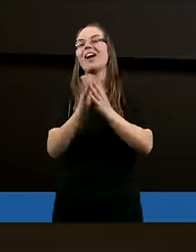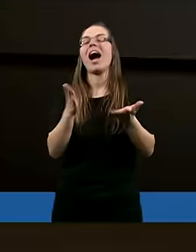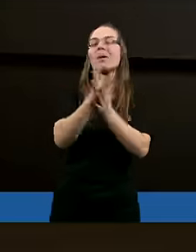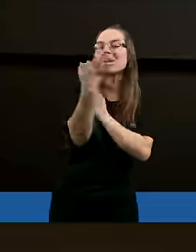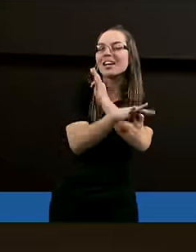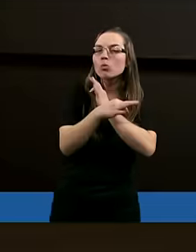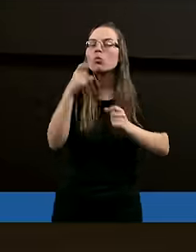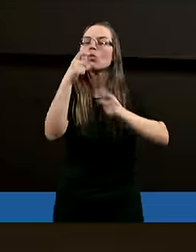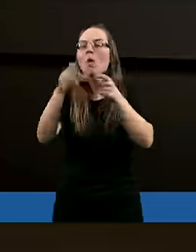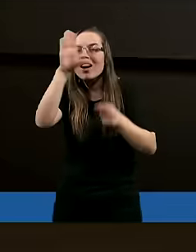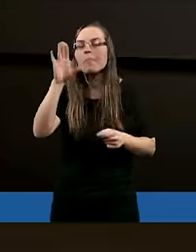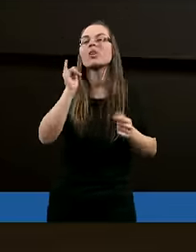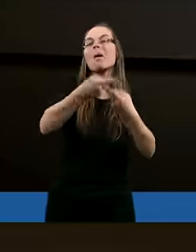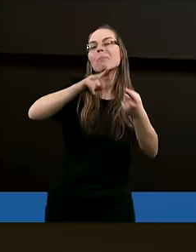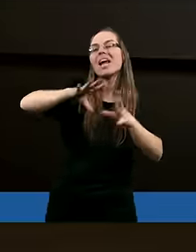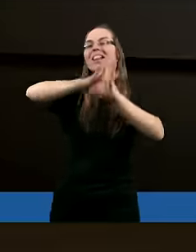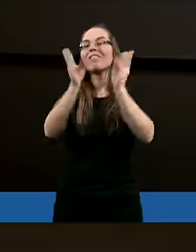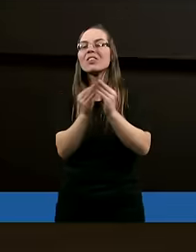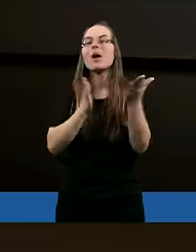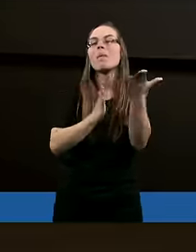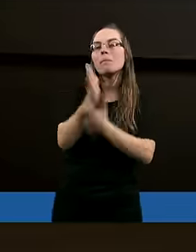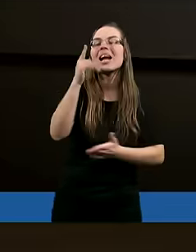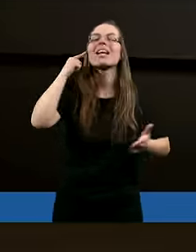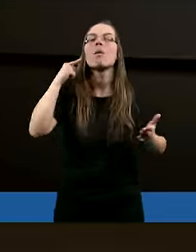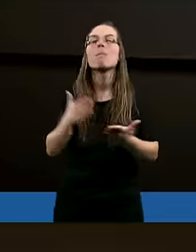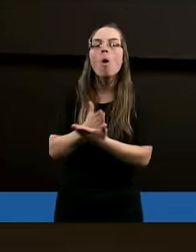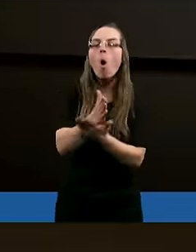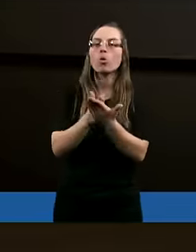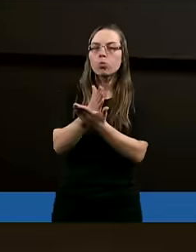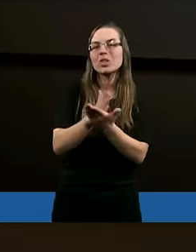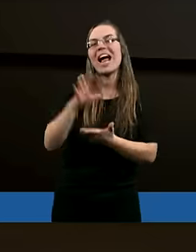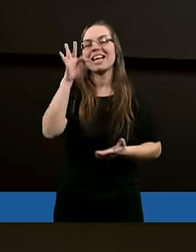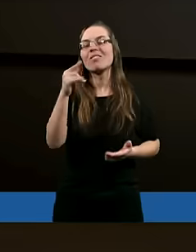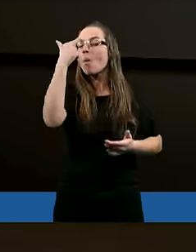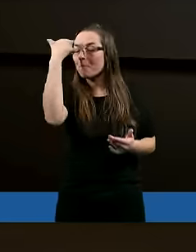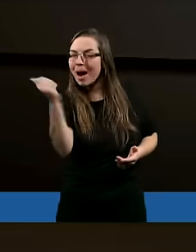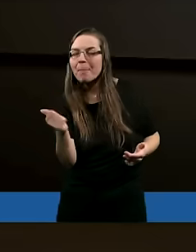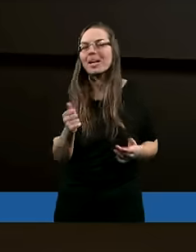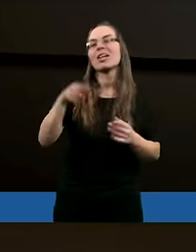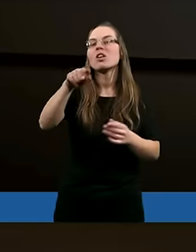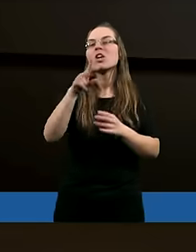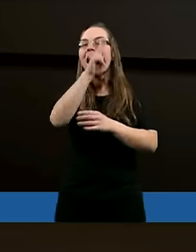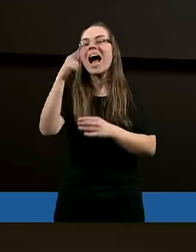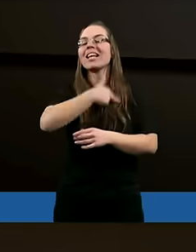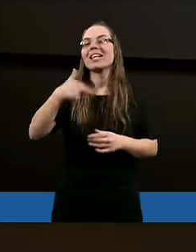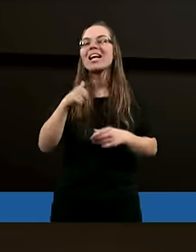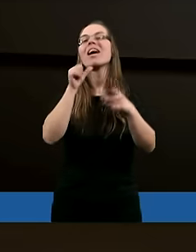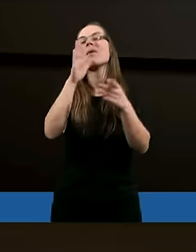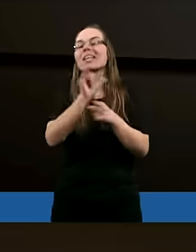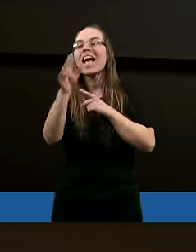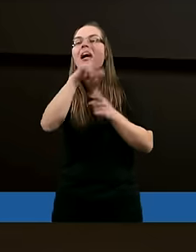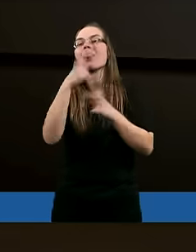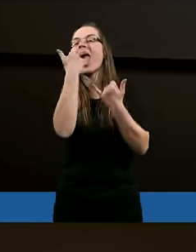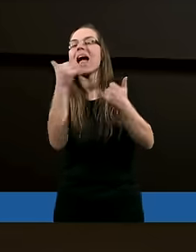przez studium Słowa Bożego i przede wszystkim przez posłuszeństwo. I pamiętajmy też, że każdy z nas jest na